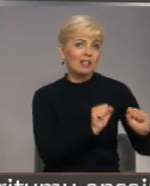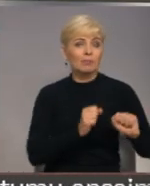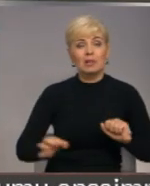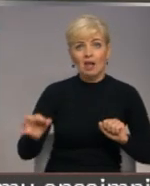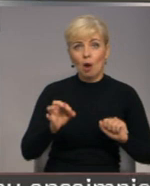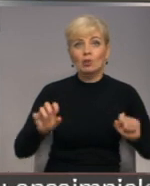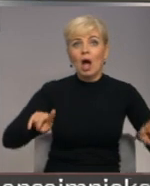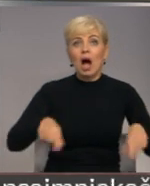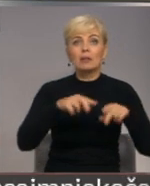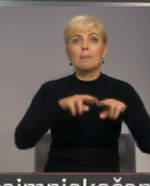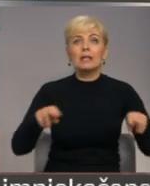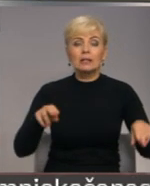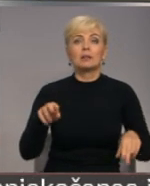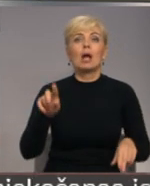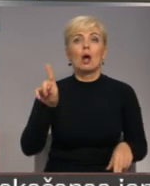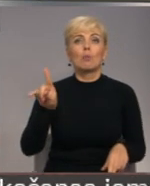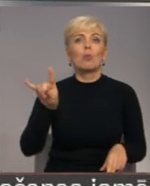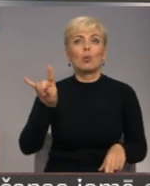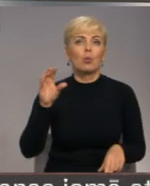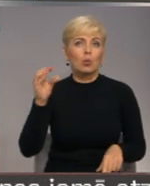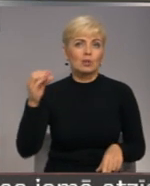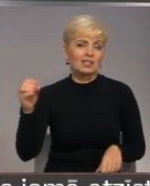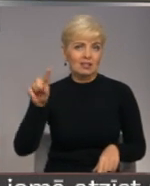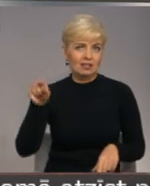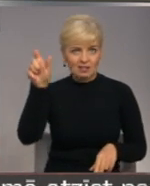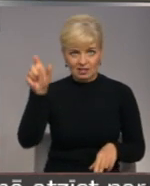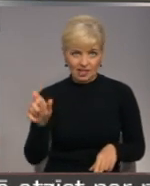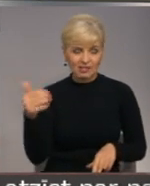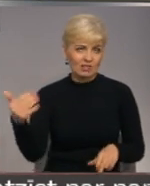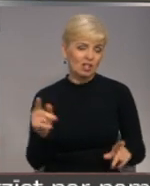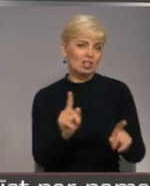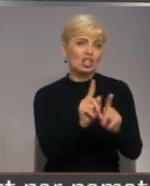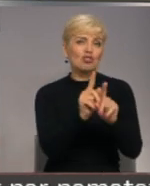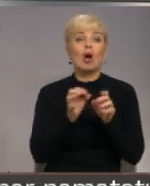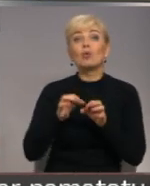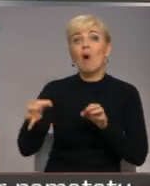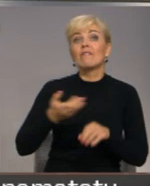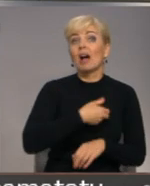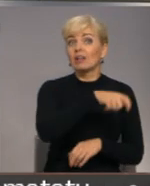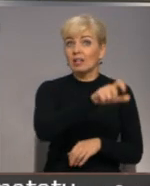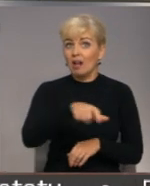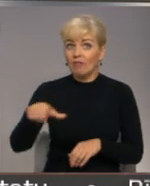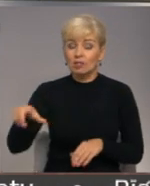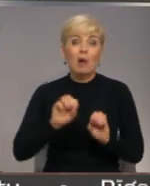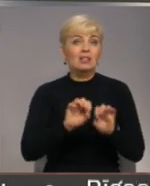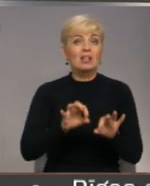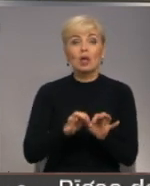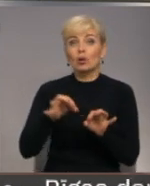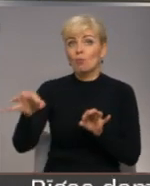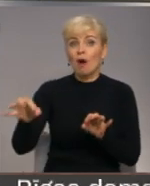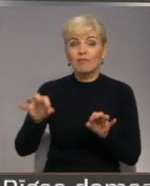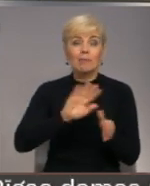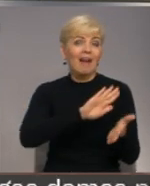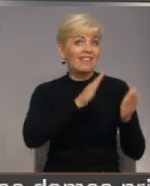reģionālās attīstības ministra Jūra Pūtse stikšanās ar novadie dzīvotājiem, lai skaidrotu novadu reformu. Jautājumi